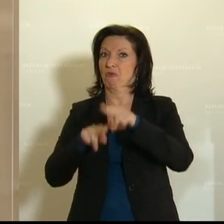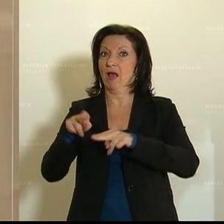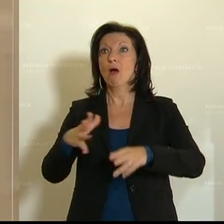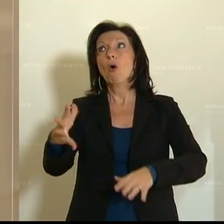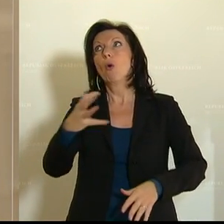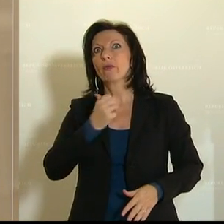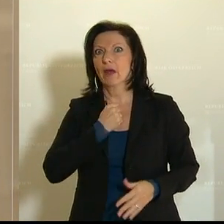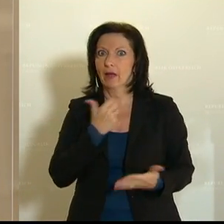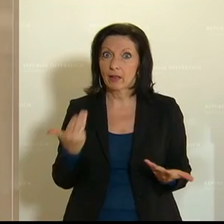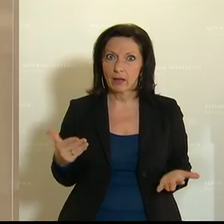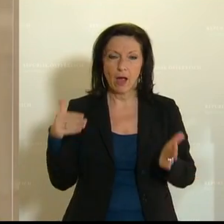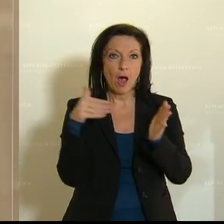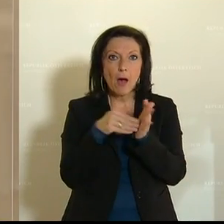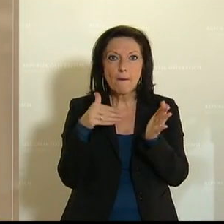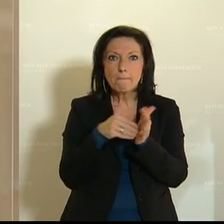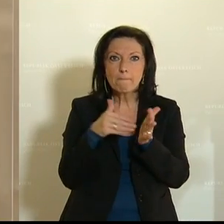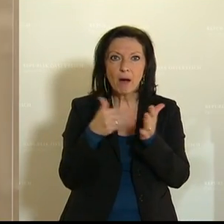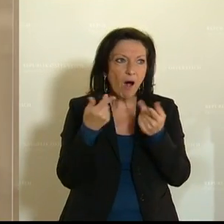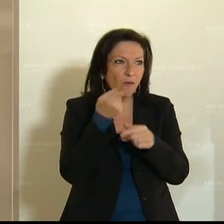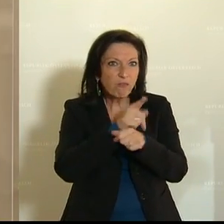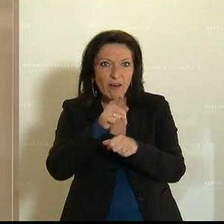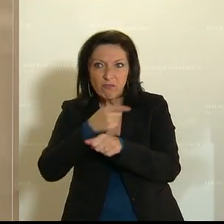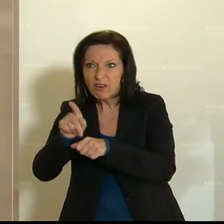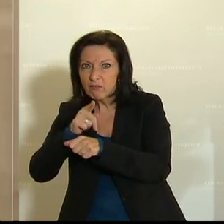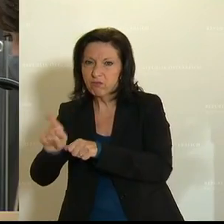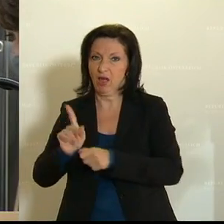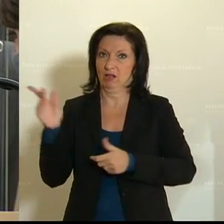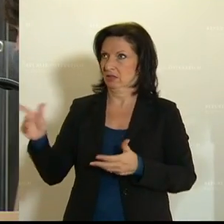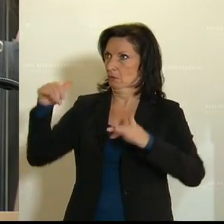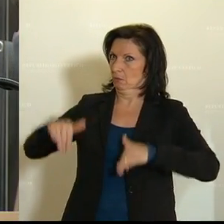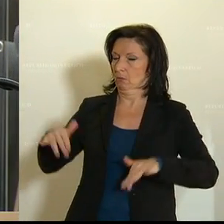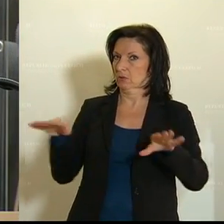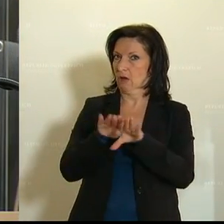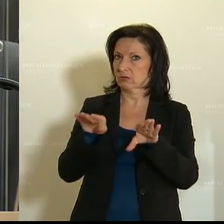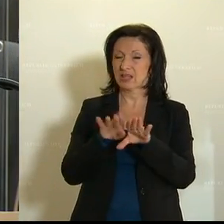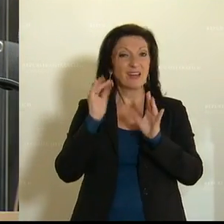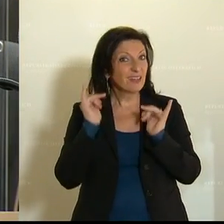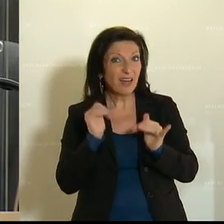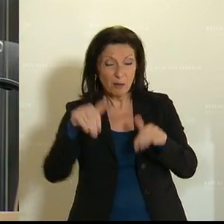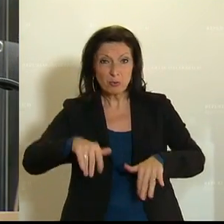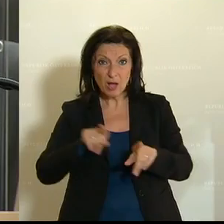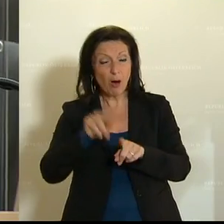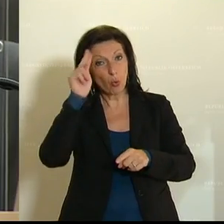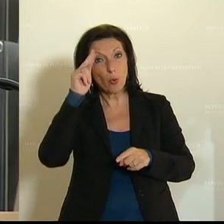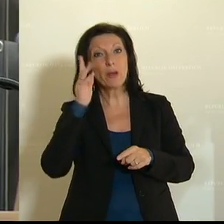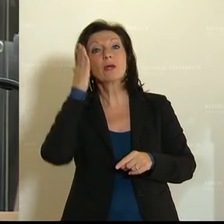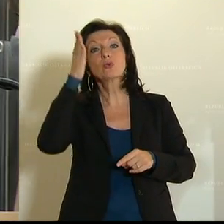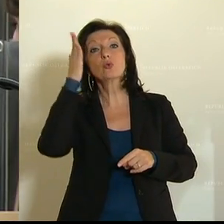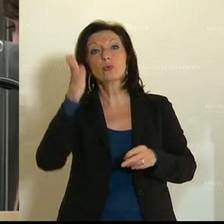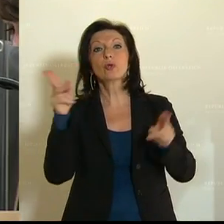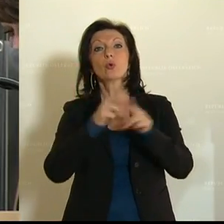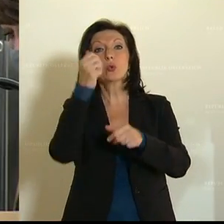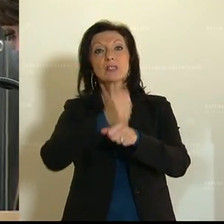endlich zu finden und die Leerstellenlücke zu schließen. Ja, es braucht auch einen Plan, wie es nach der Kurzarbeit weitergeht.